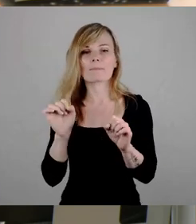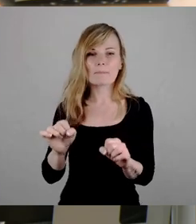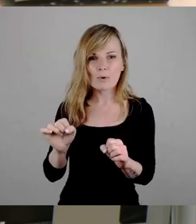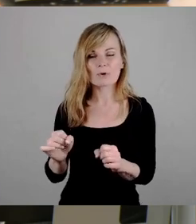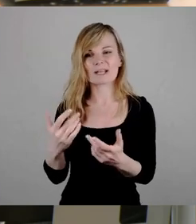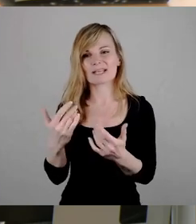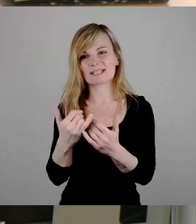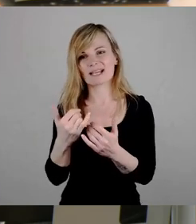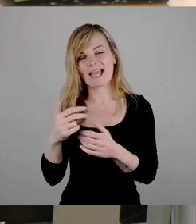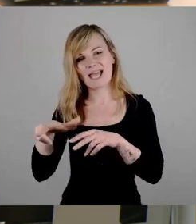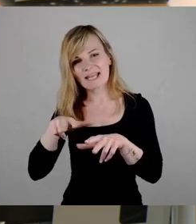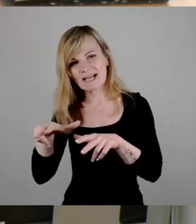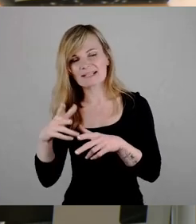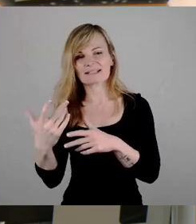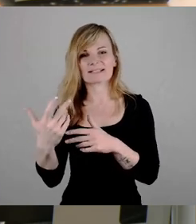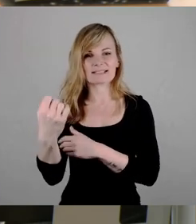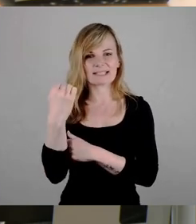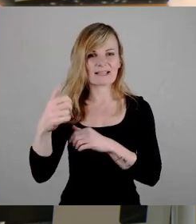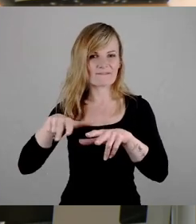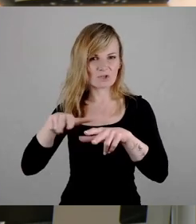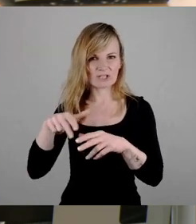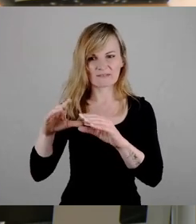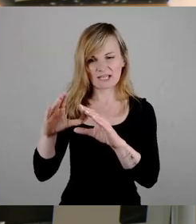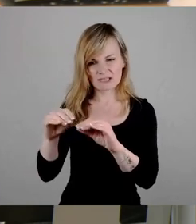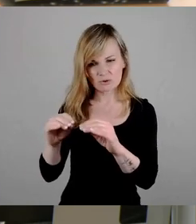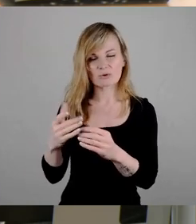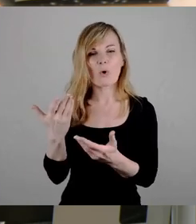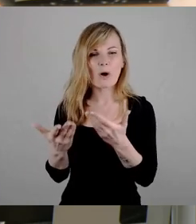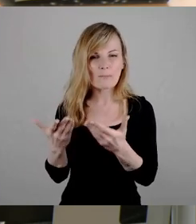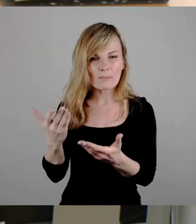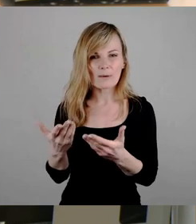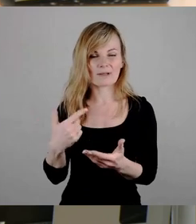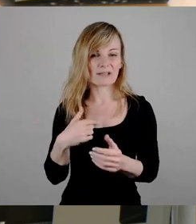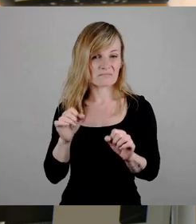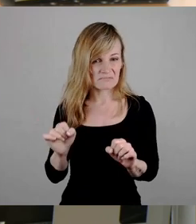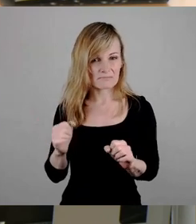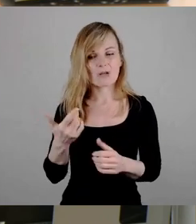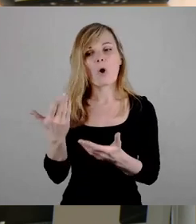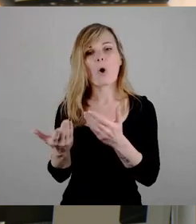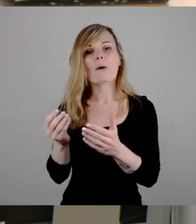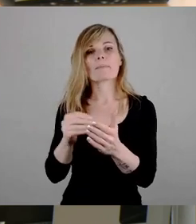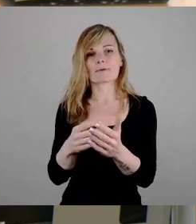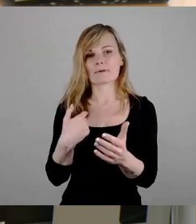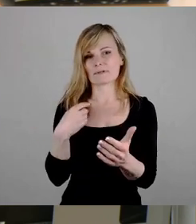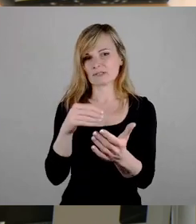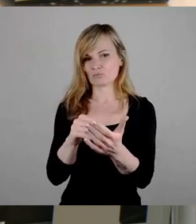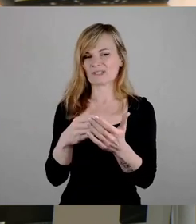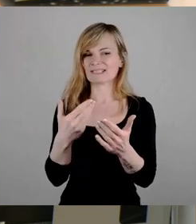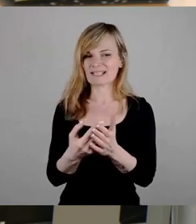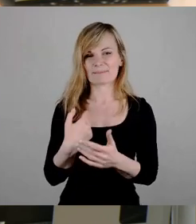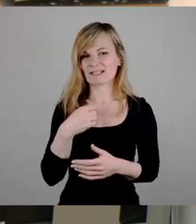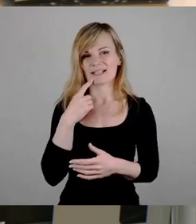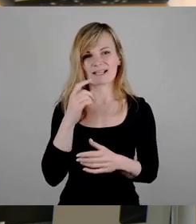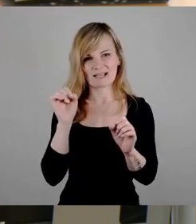sinnvoll ist. Und dieses Ob haben wir eben im Ausschuss dort hineingebracht. Und deshalb, denke ich, kann man